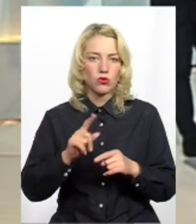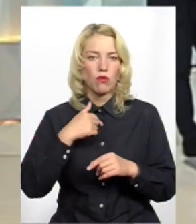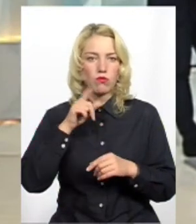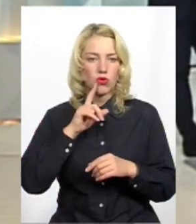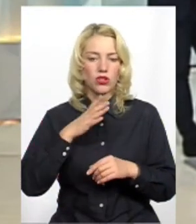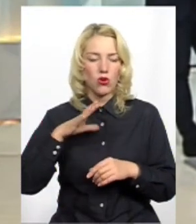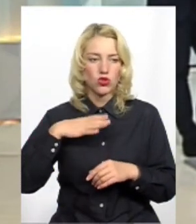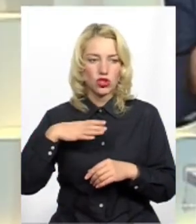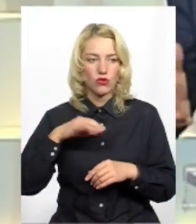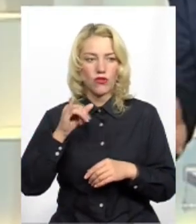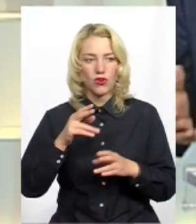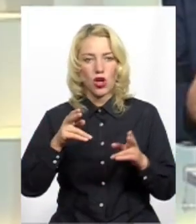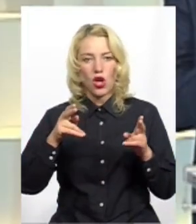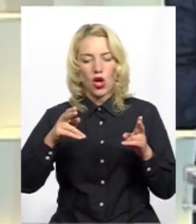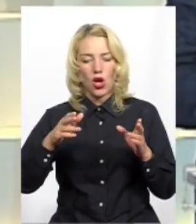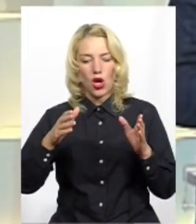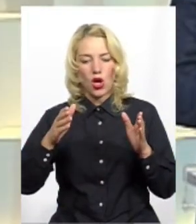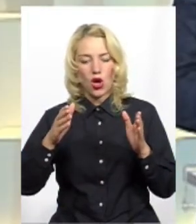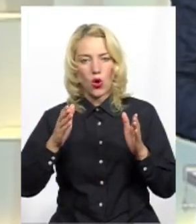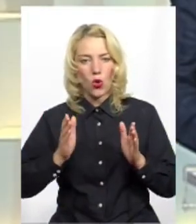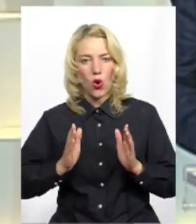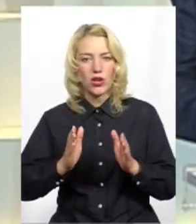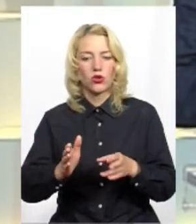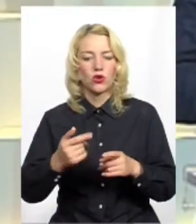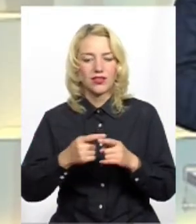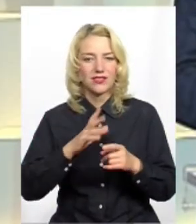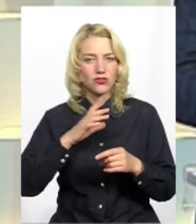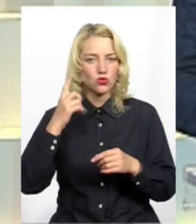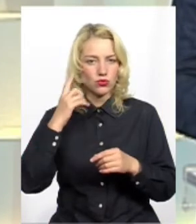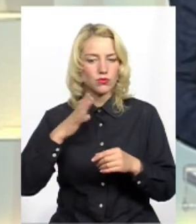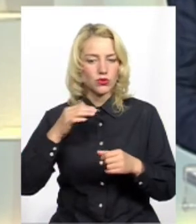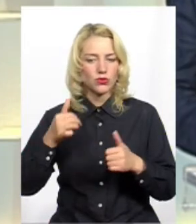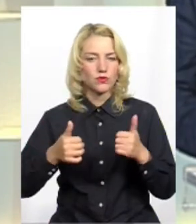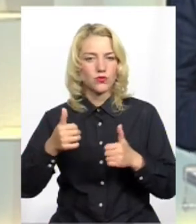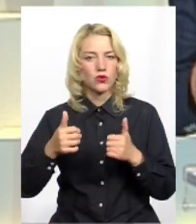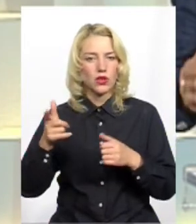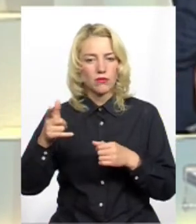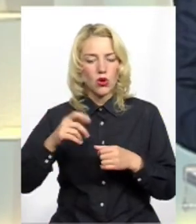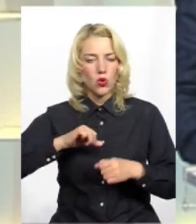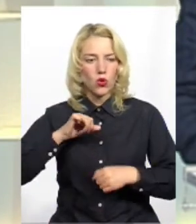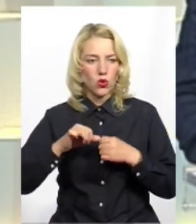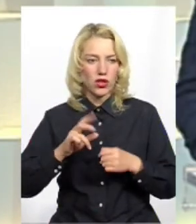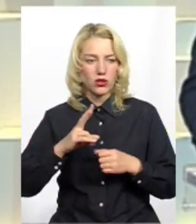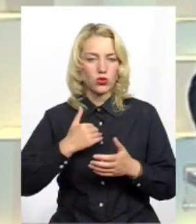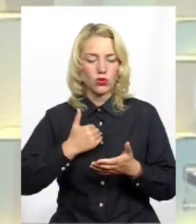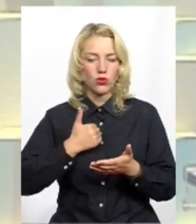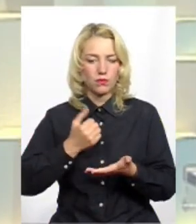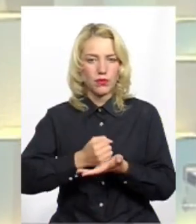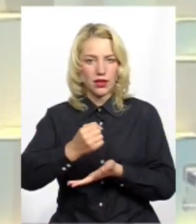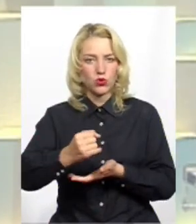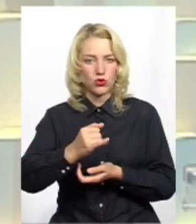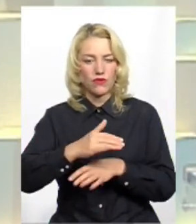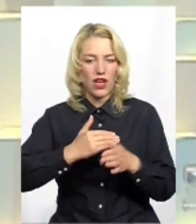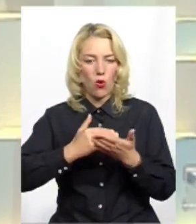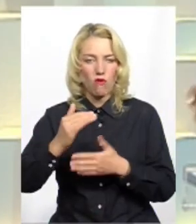очікував в коридорі. Це питання лунало моїм опонентам, моїм колегам, які також балотуються до